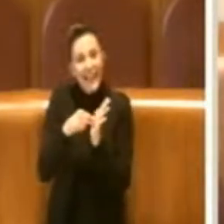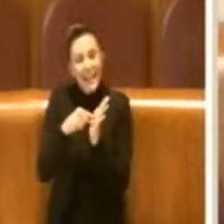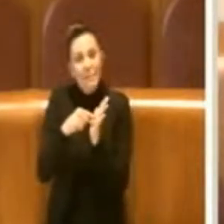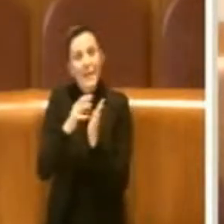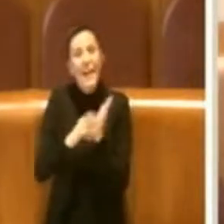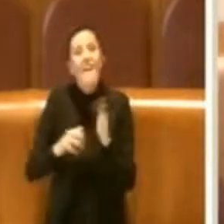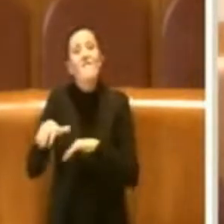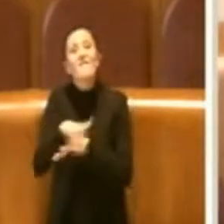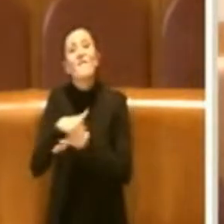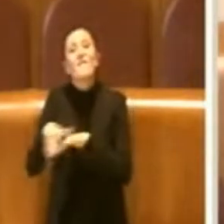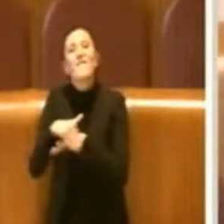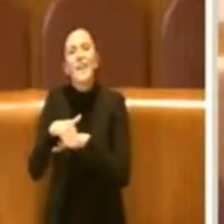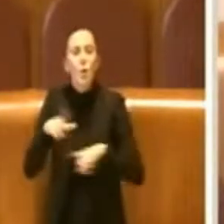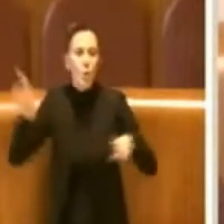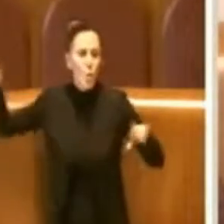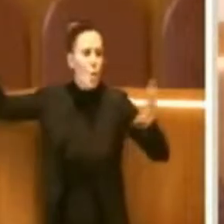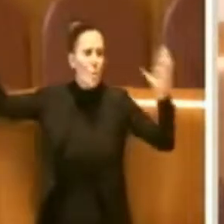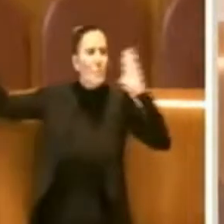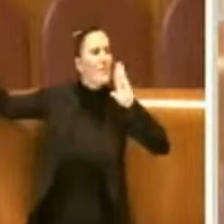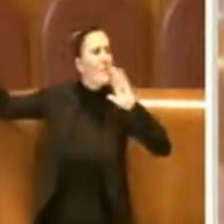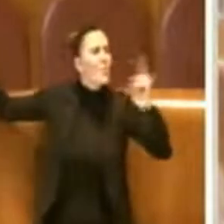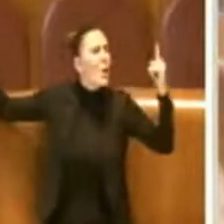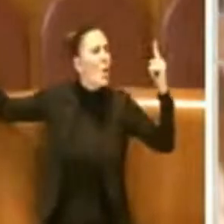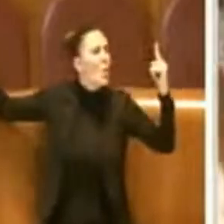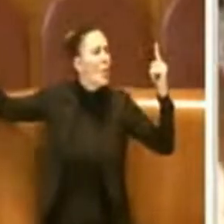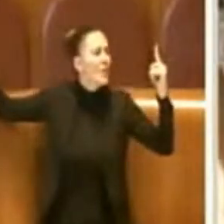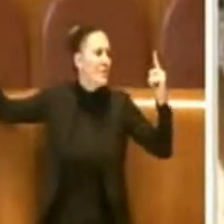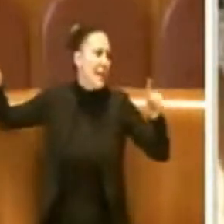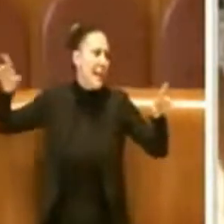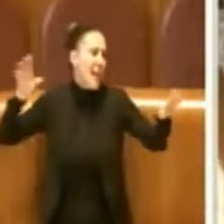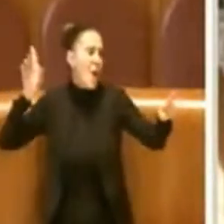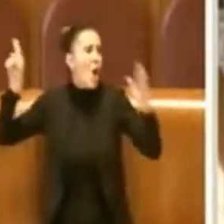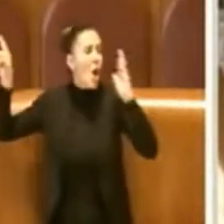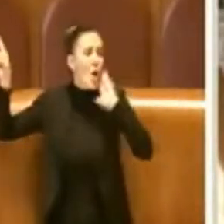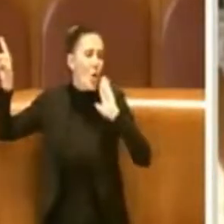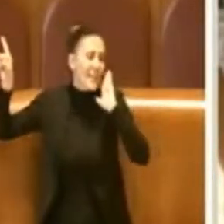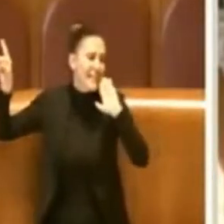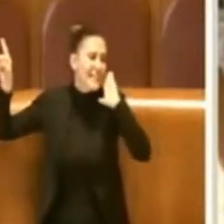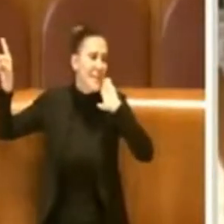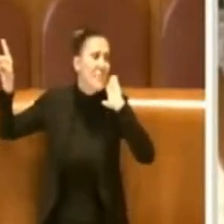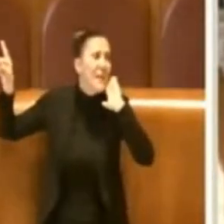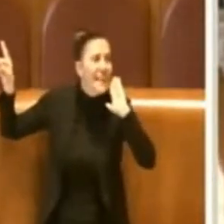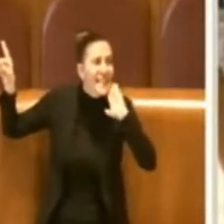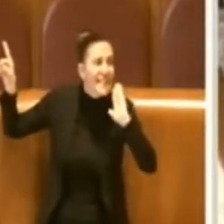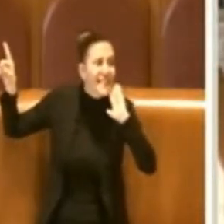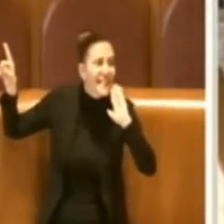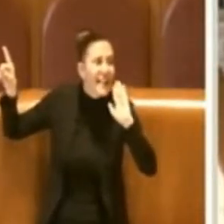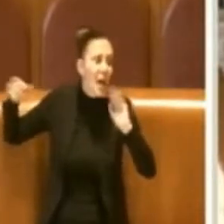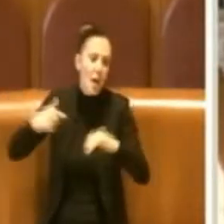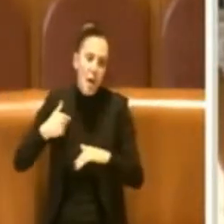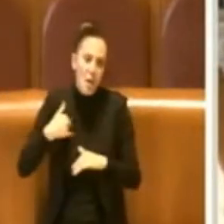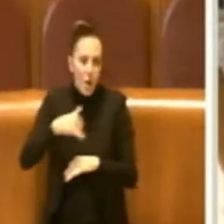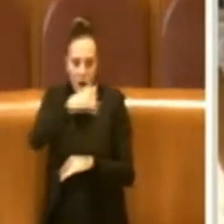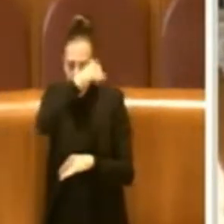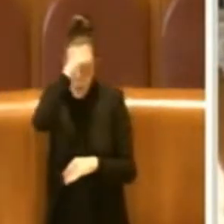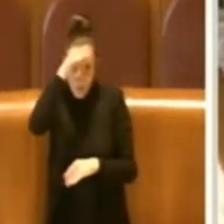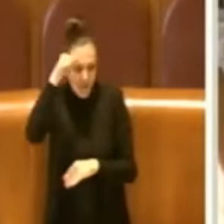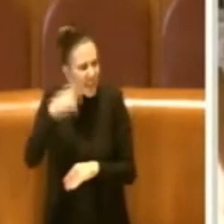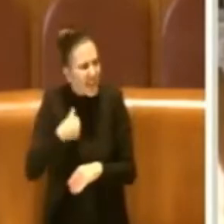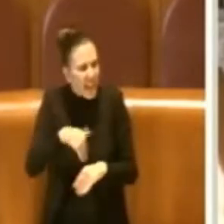Petroselli, si parla di Via Petroselli... Un attimo solo, consigliera, cortesemente, faccio fatica a sentire.